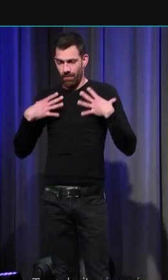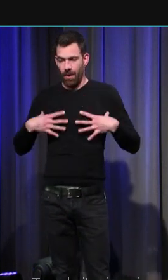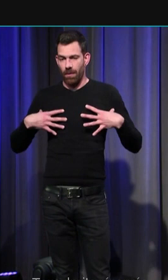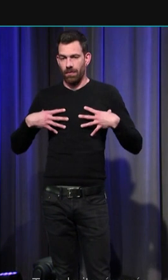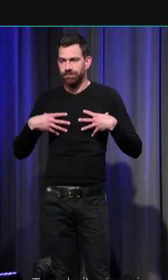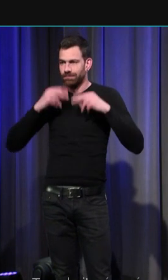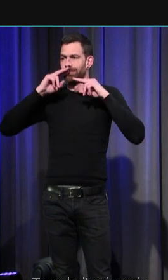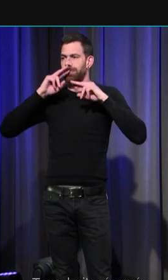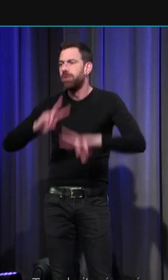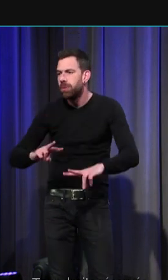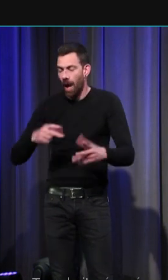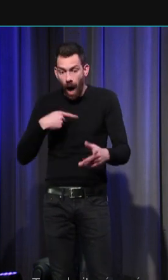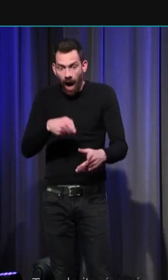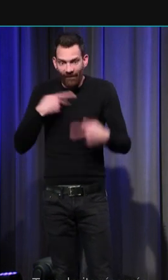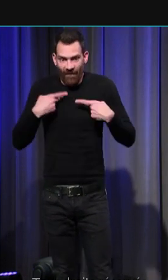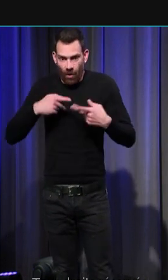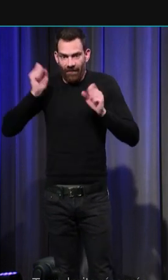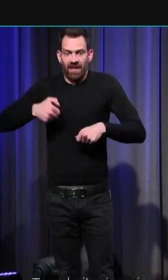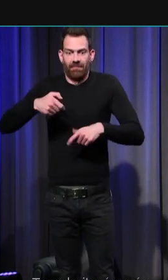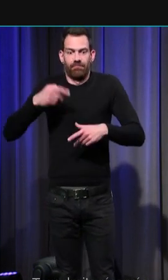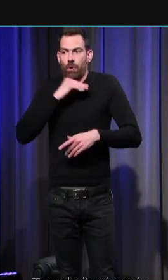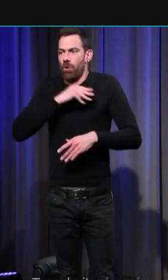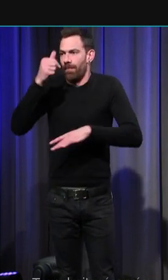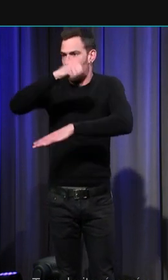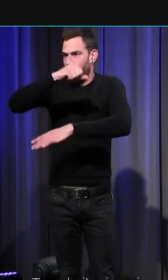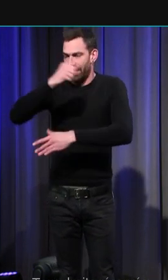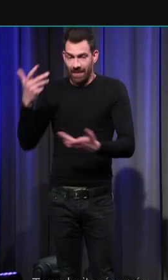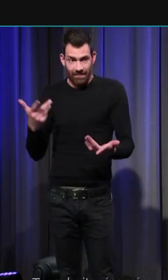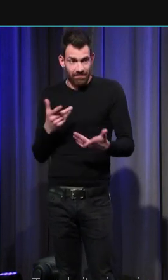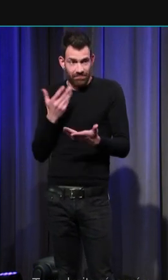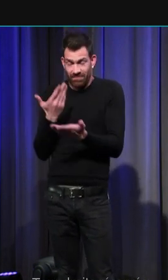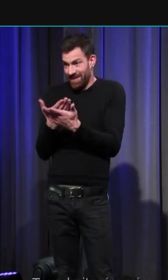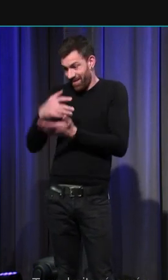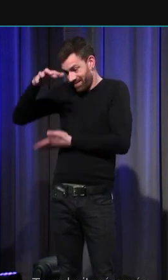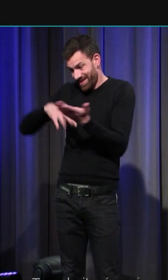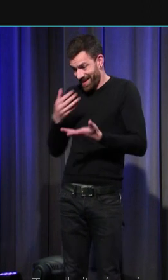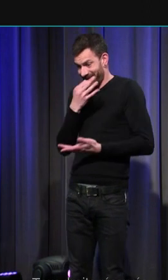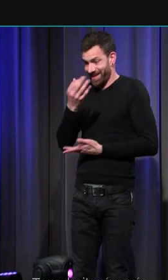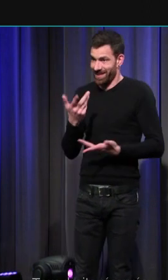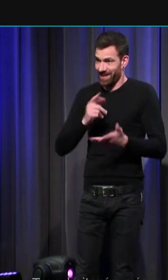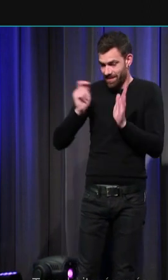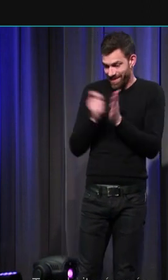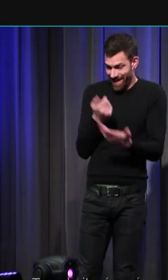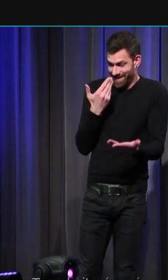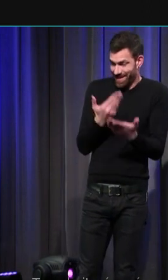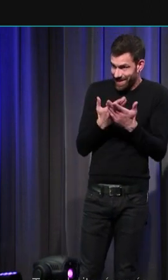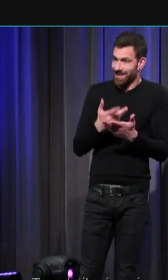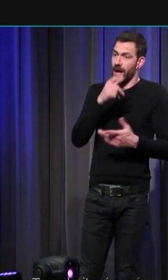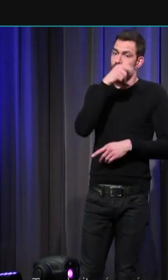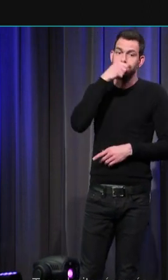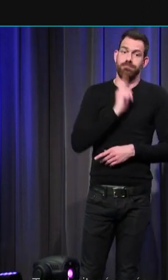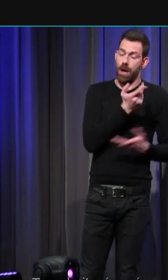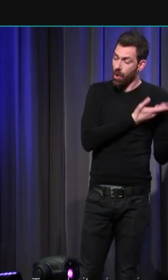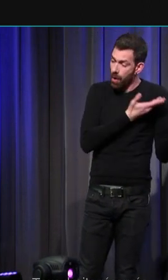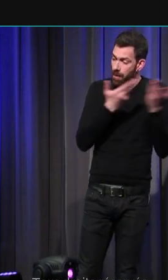je vous ai transcrit ici ce jour on nous a amené tel enfant décédé les parents les parrains marraines sont